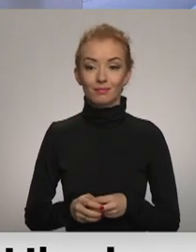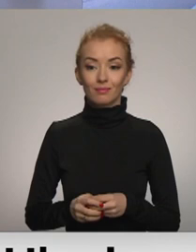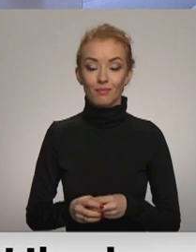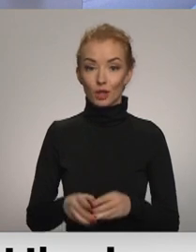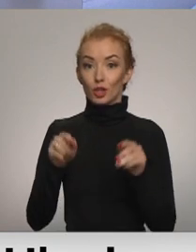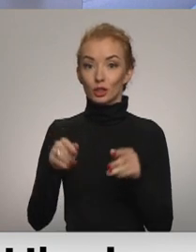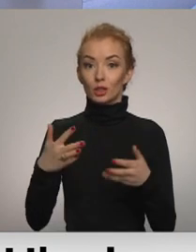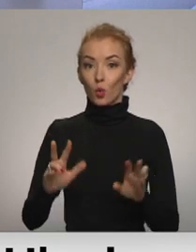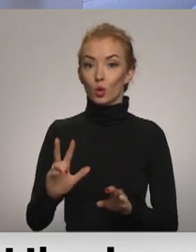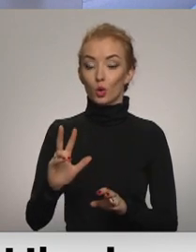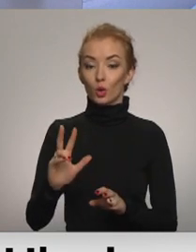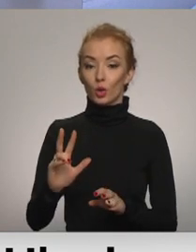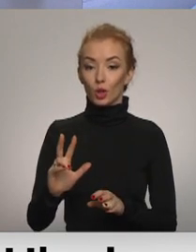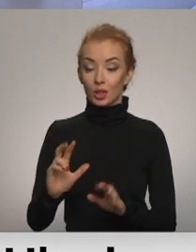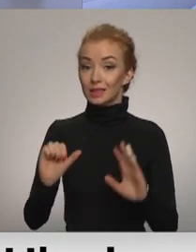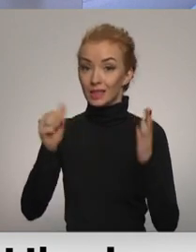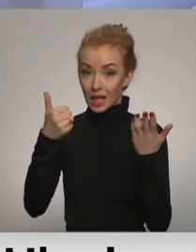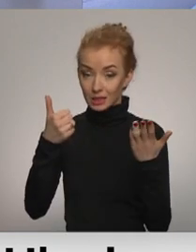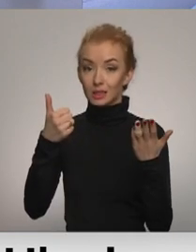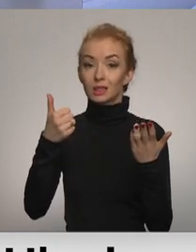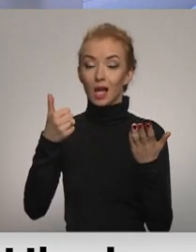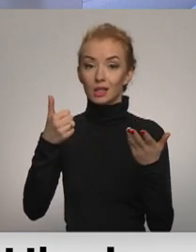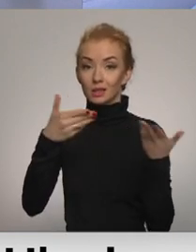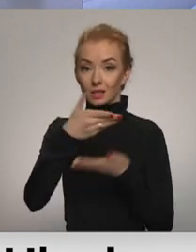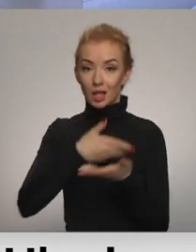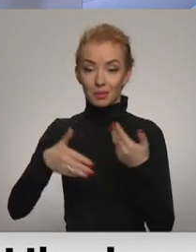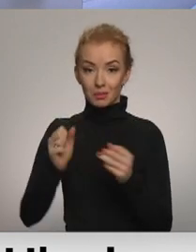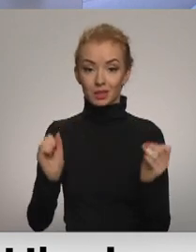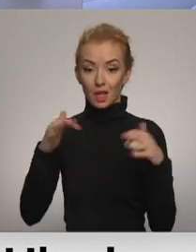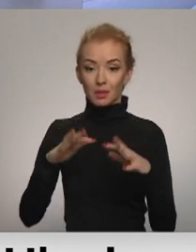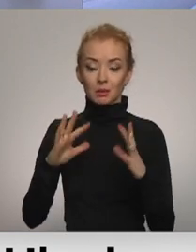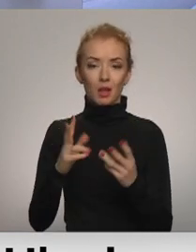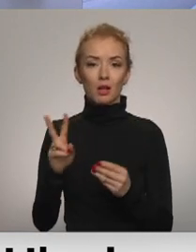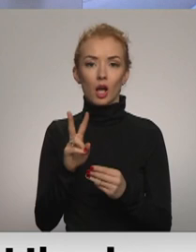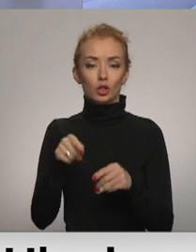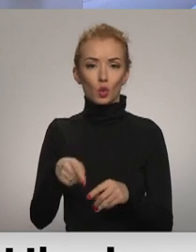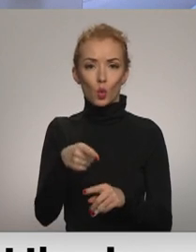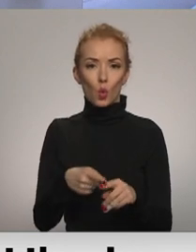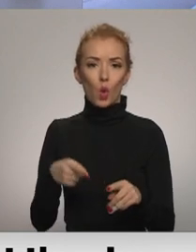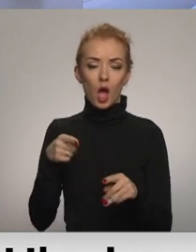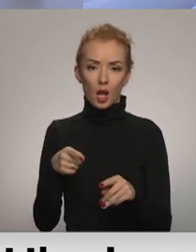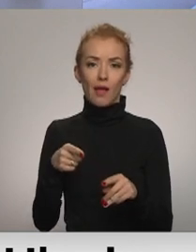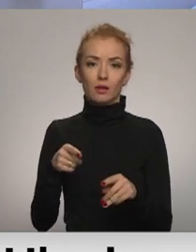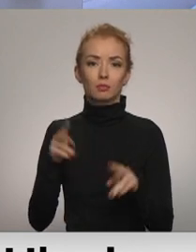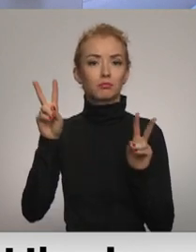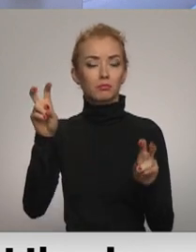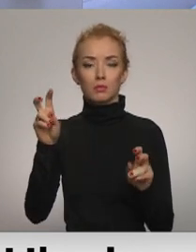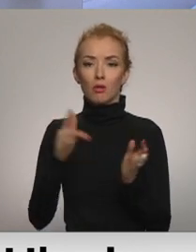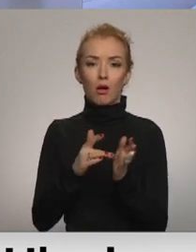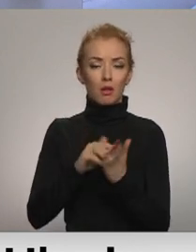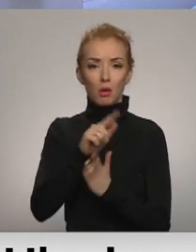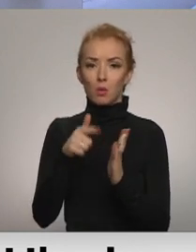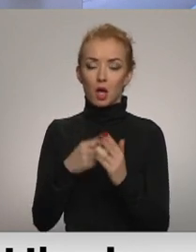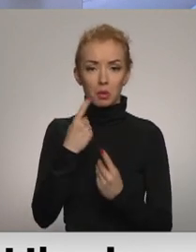Šis ir jau sastais Austruma partnerības samets, bet kas šoreiz ir šī sameta uzmanības centrā? Kuri jautājumi?